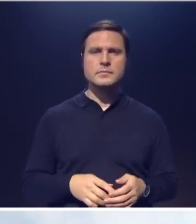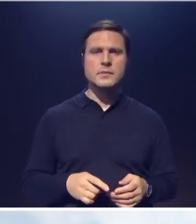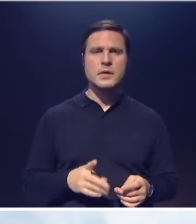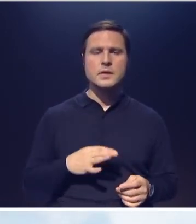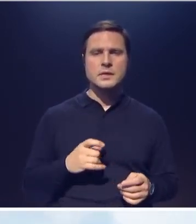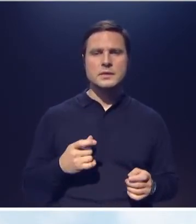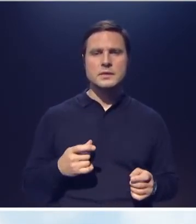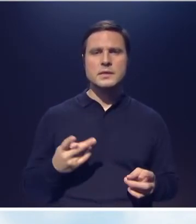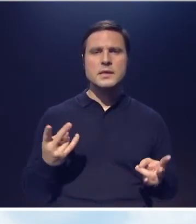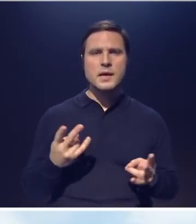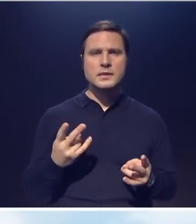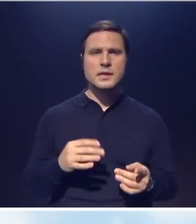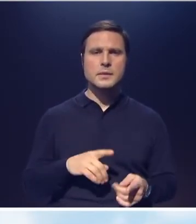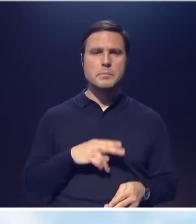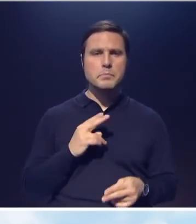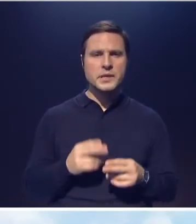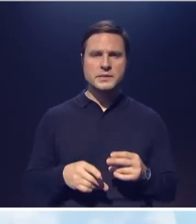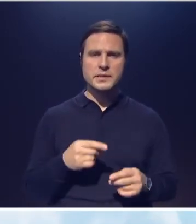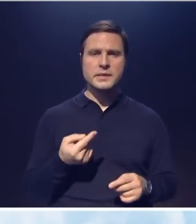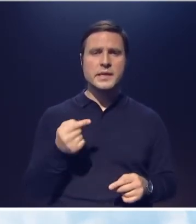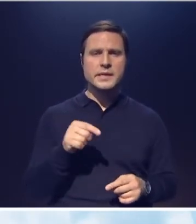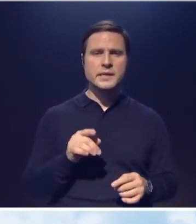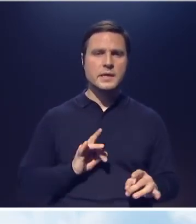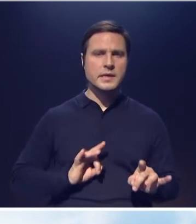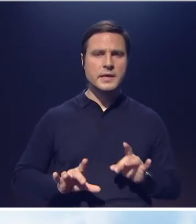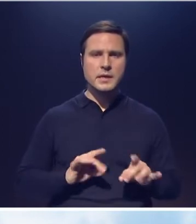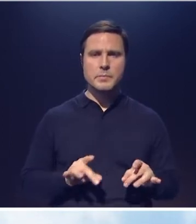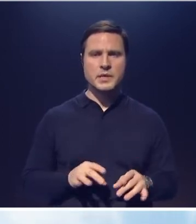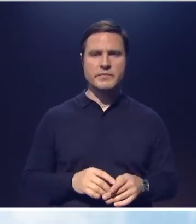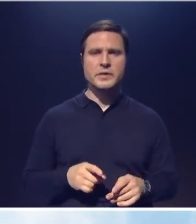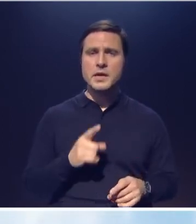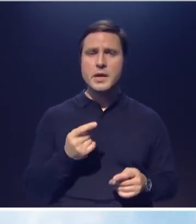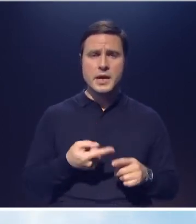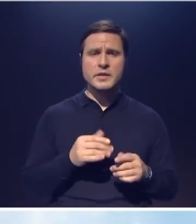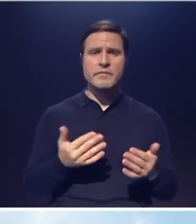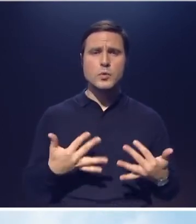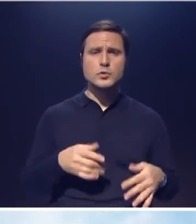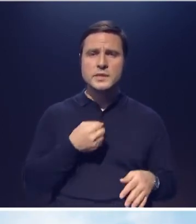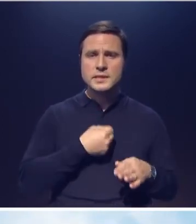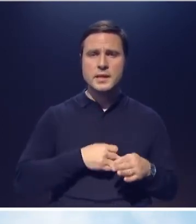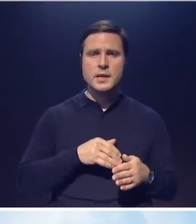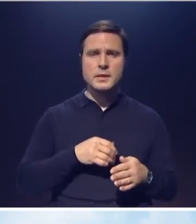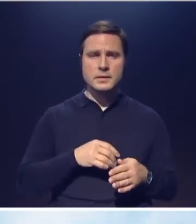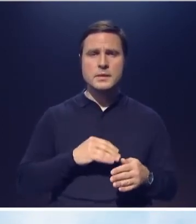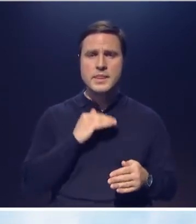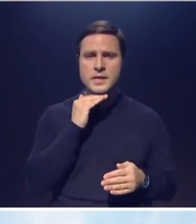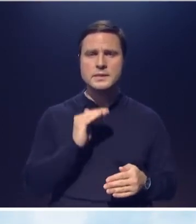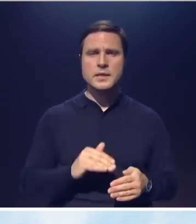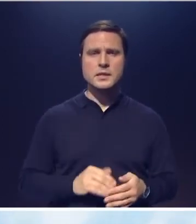персонажей. Нужно перестать их рекламировать. Этого уже достаточно. Понимаете ли?